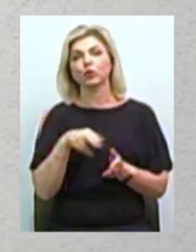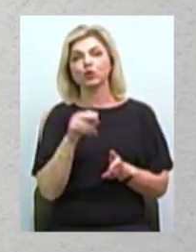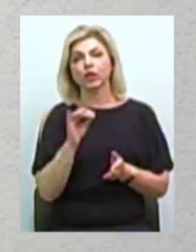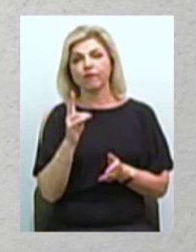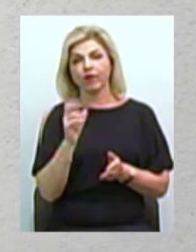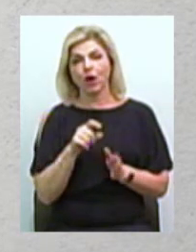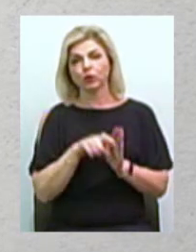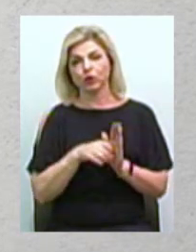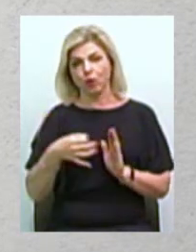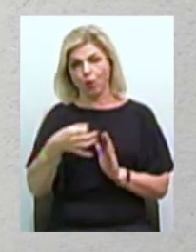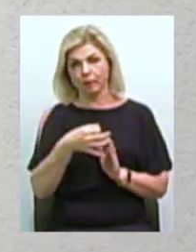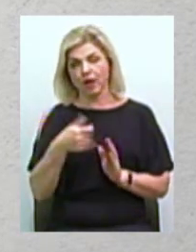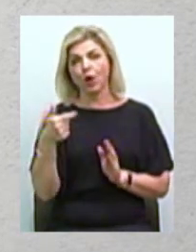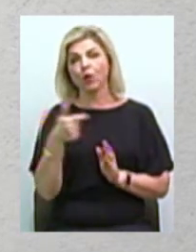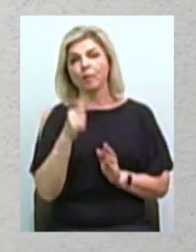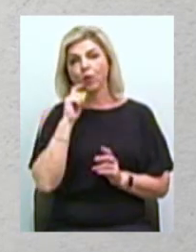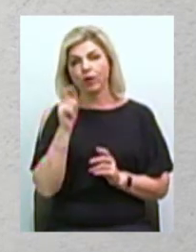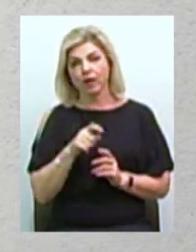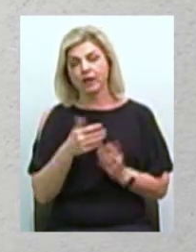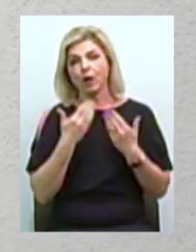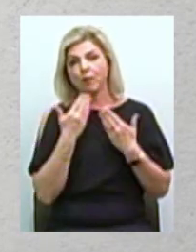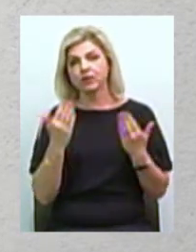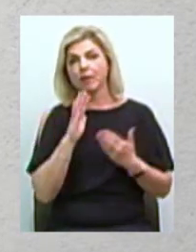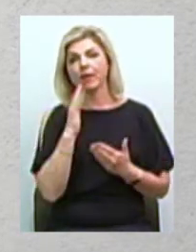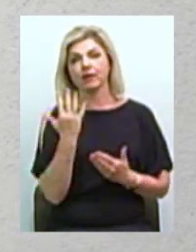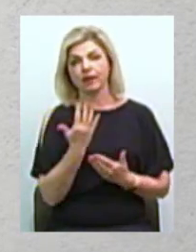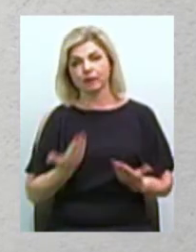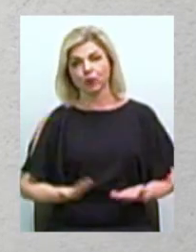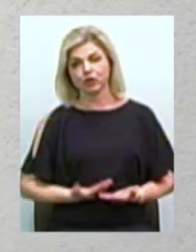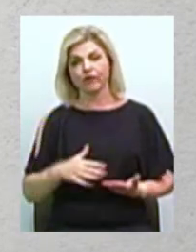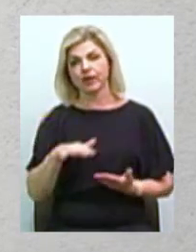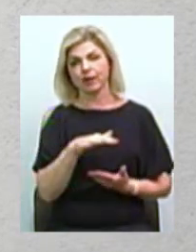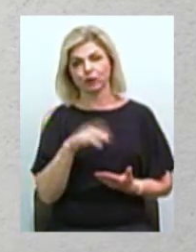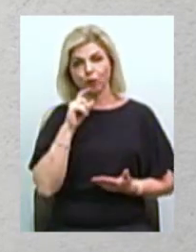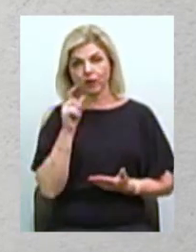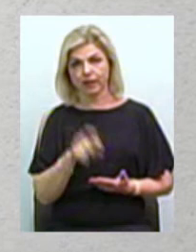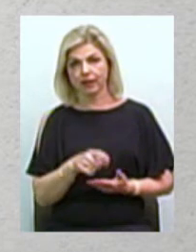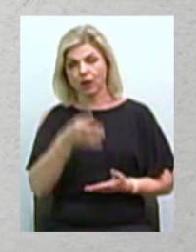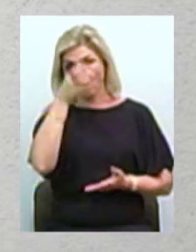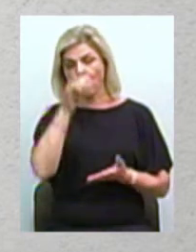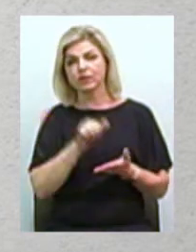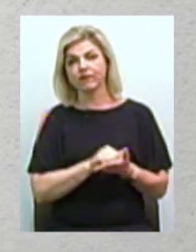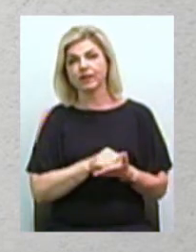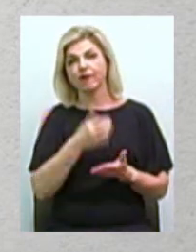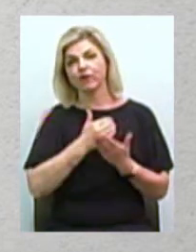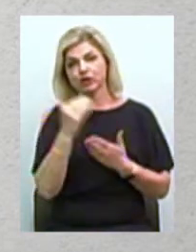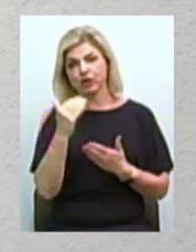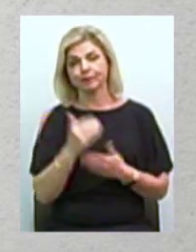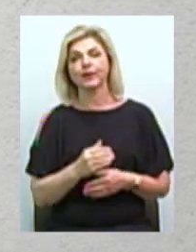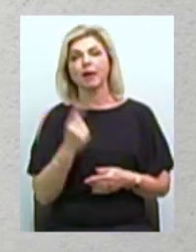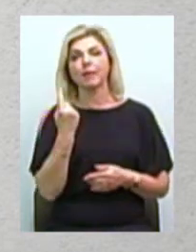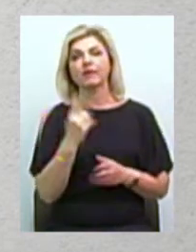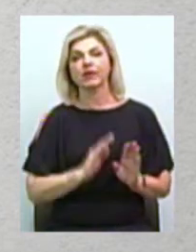Громадянин України Протягом останніх п'яти років проживає на території України Освіта вища Перший